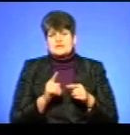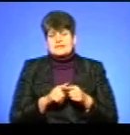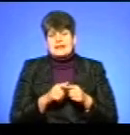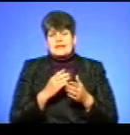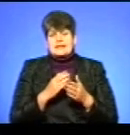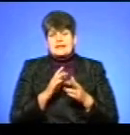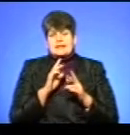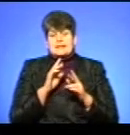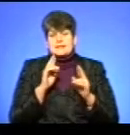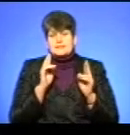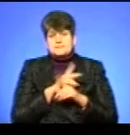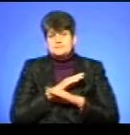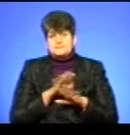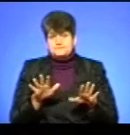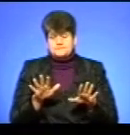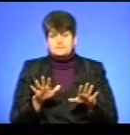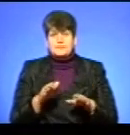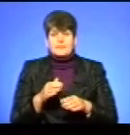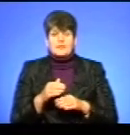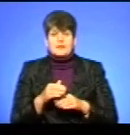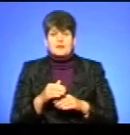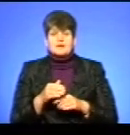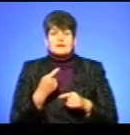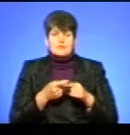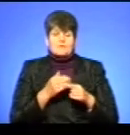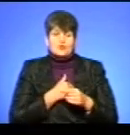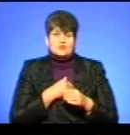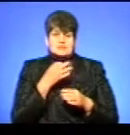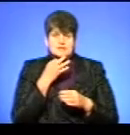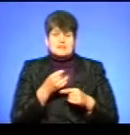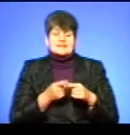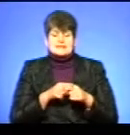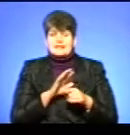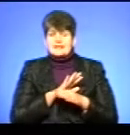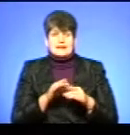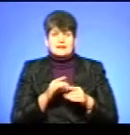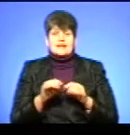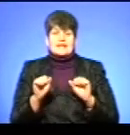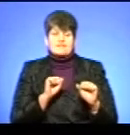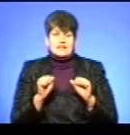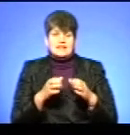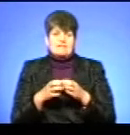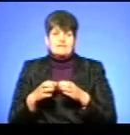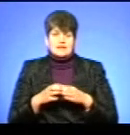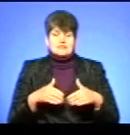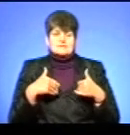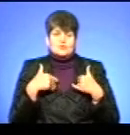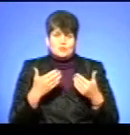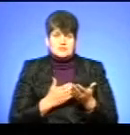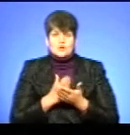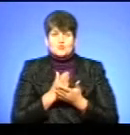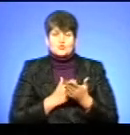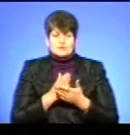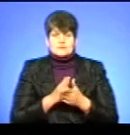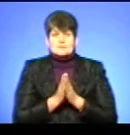некоректно. А далі я вам хочу сказати, що це керівники служби, керівники філії звернулися до служби з